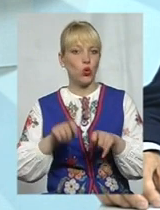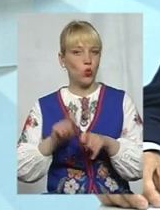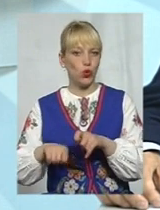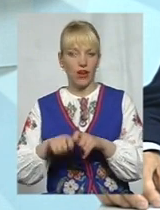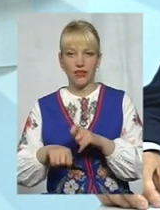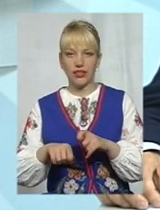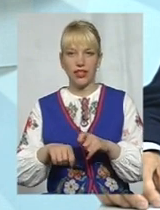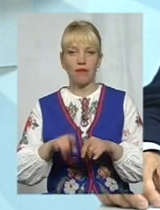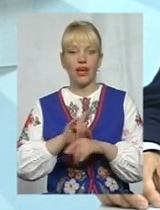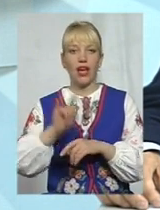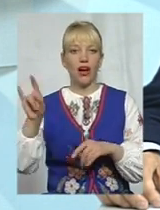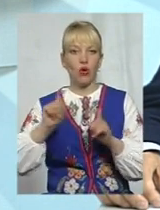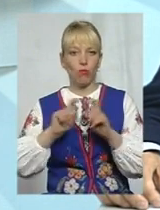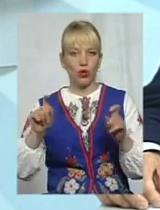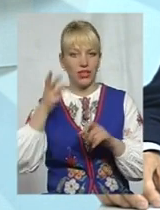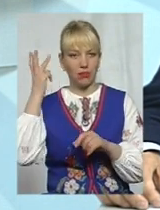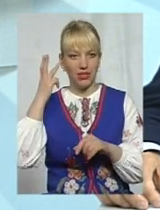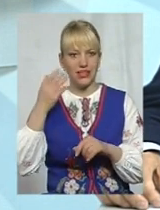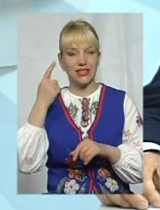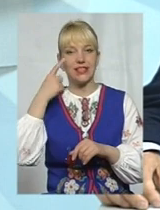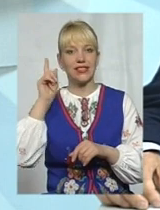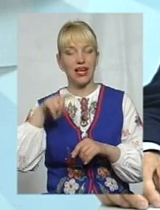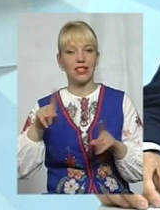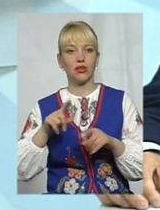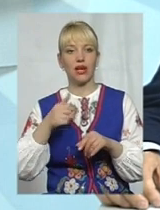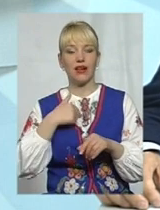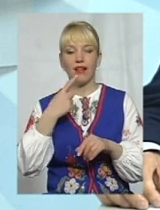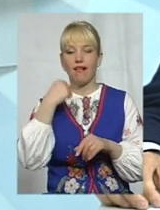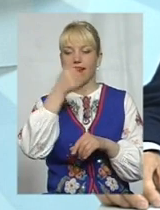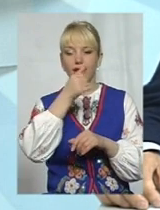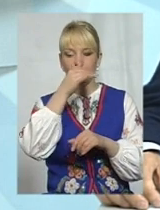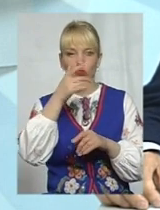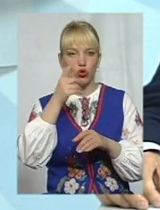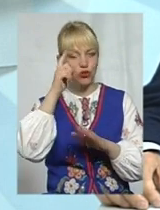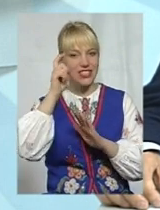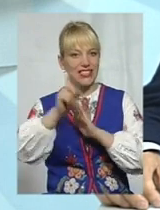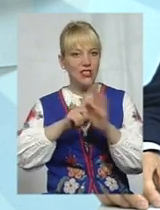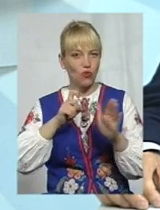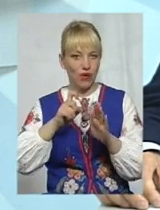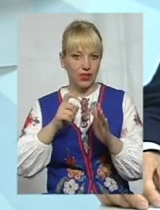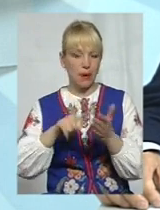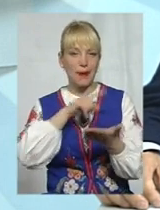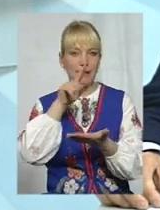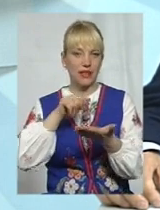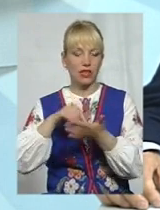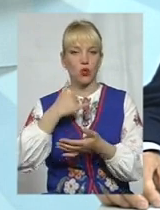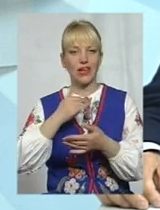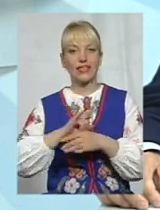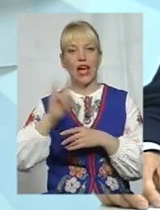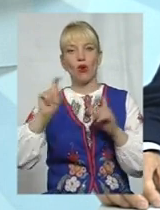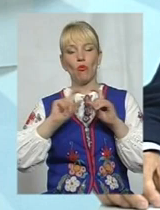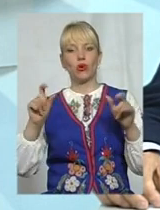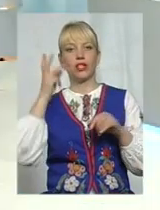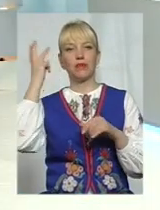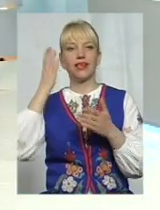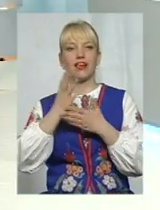аеропорт Хмельницький. Ви знаєте, я рік не можу з'ясувати питання, от у нас в аеропорті Хмельницький знаходиться